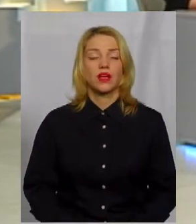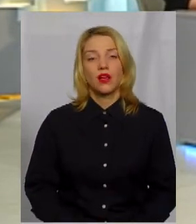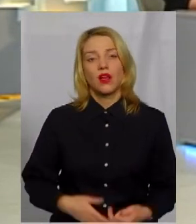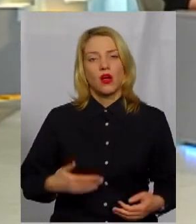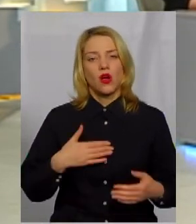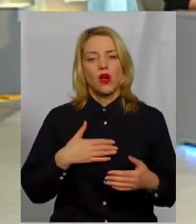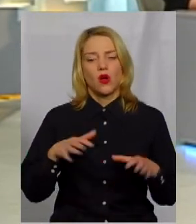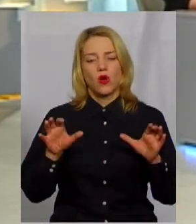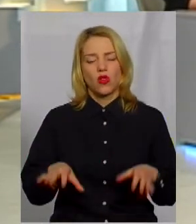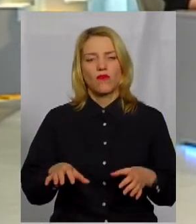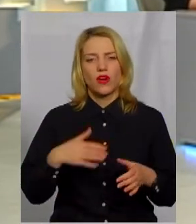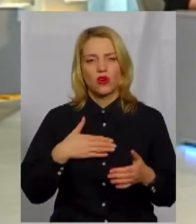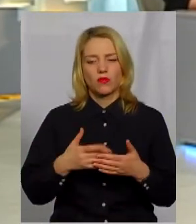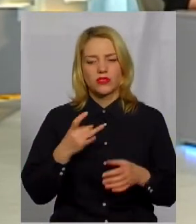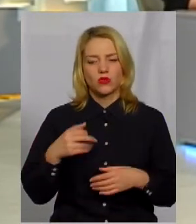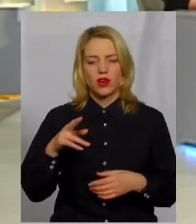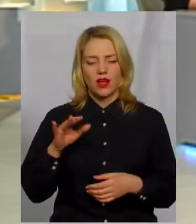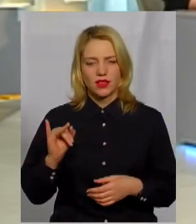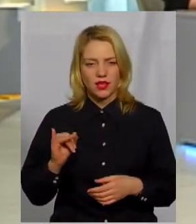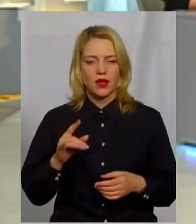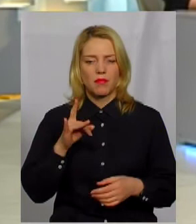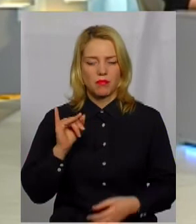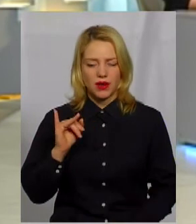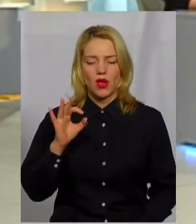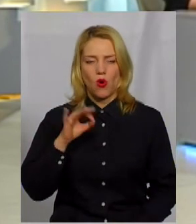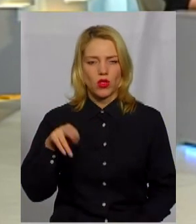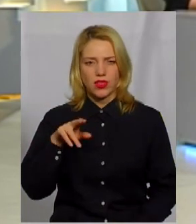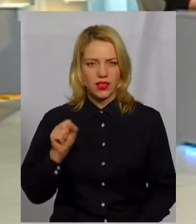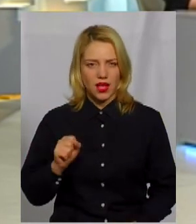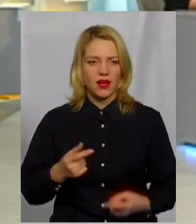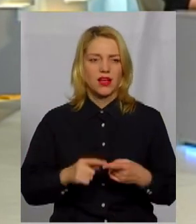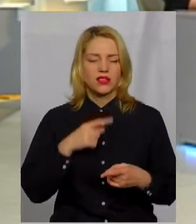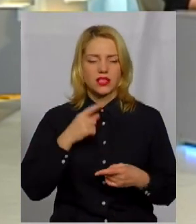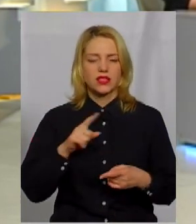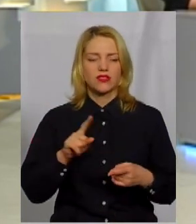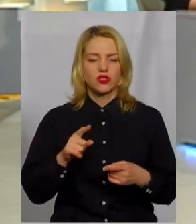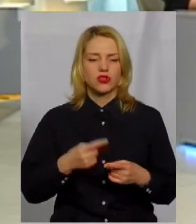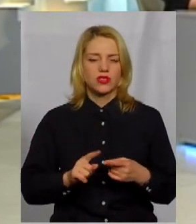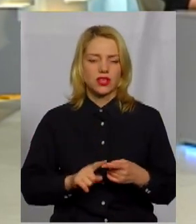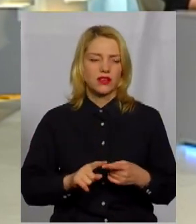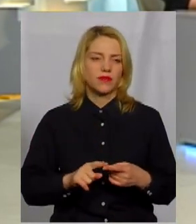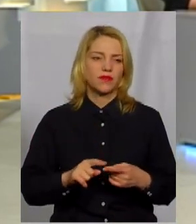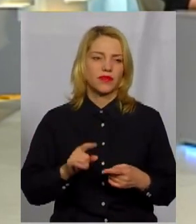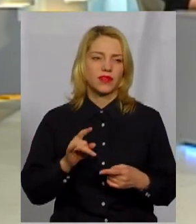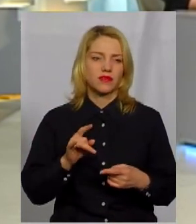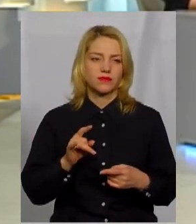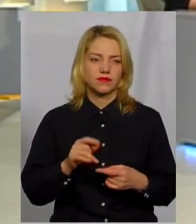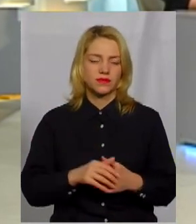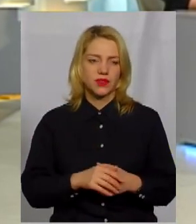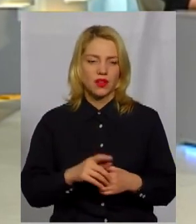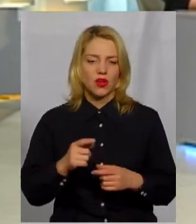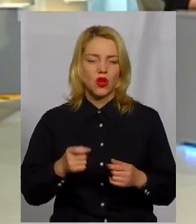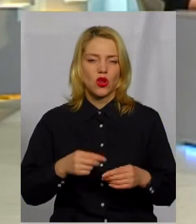Хмельницькій ОДА Сергій Ковальчук, він якраз розповів, що дорадчо консолідаційний орган, який він очолює, доносить запити